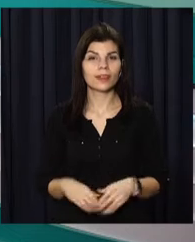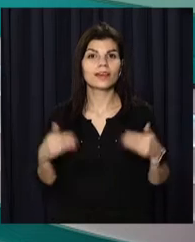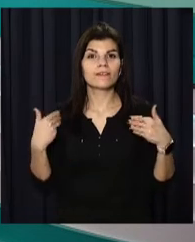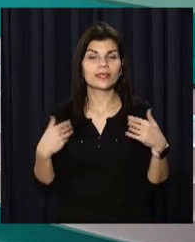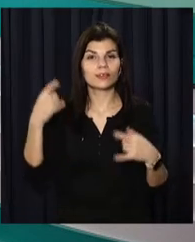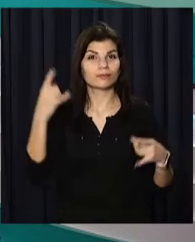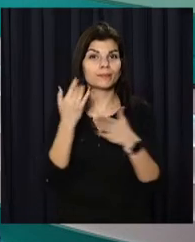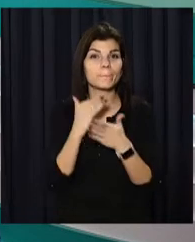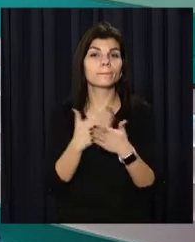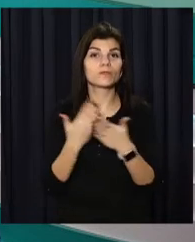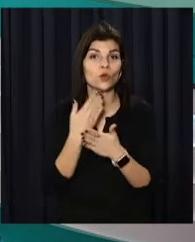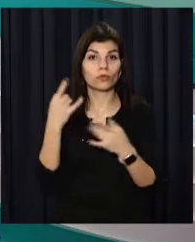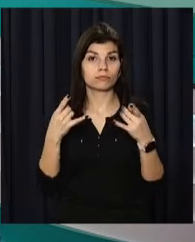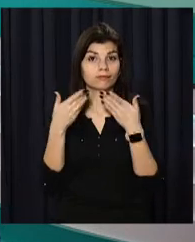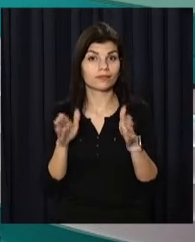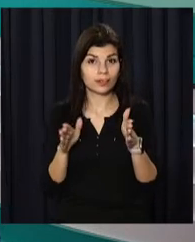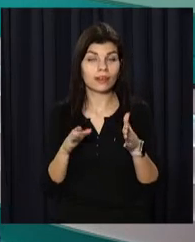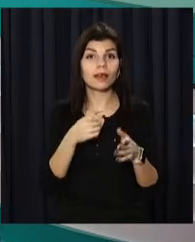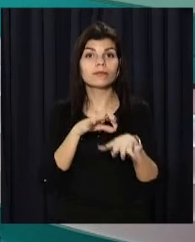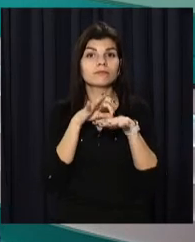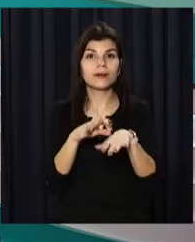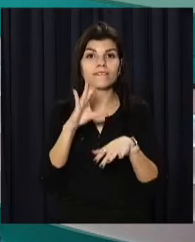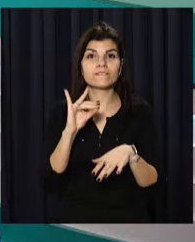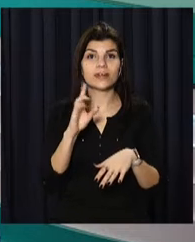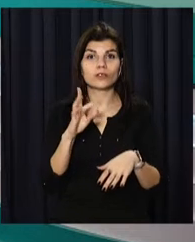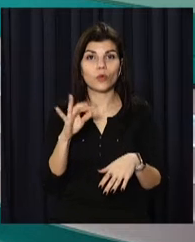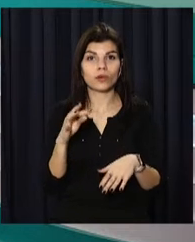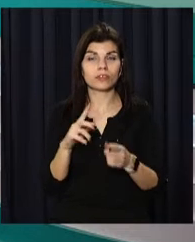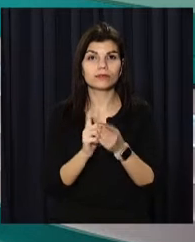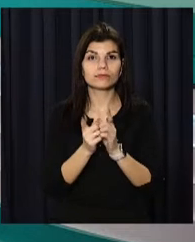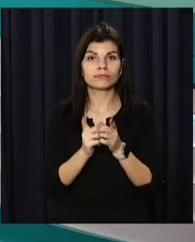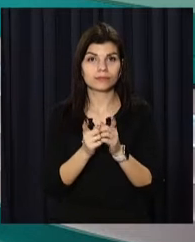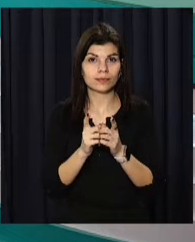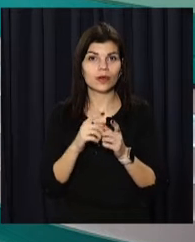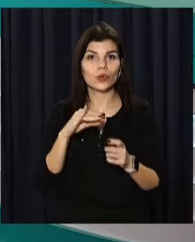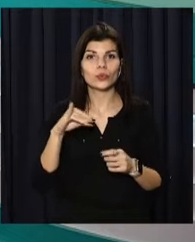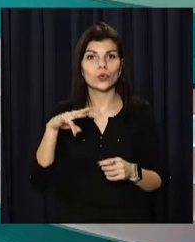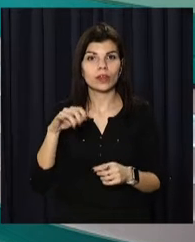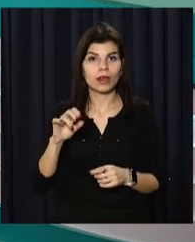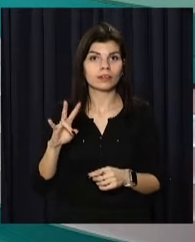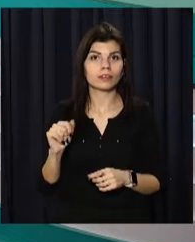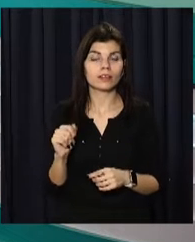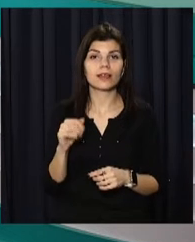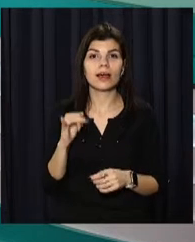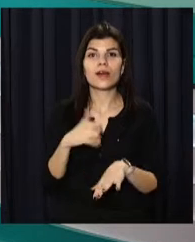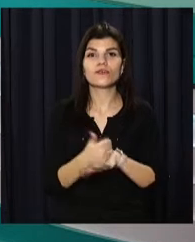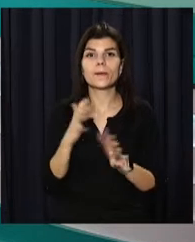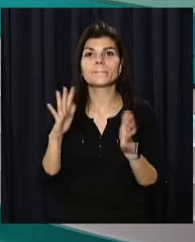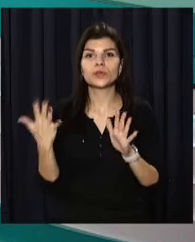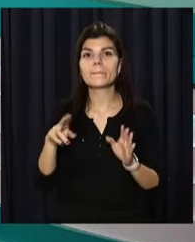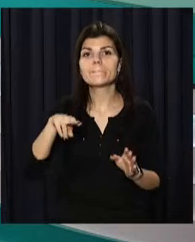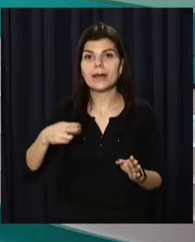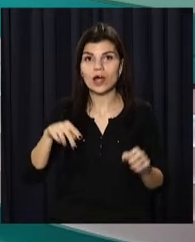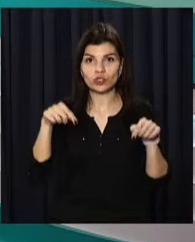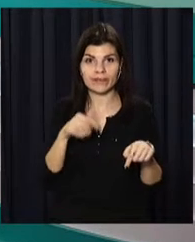Вітаю! З вами новини на відкритому. У студії для вас працюють Вікторія Вахрушина та сордо-перекладачка Юліана Пуговкіна. І про головні події